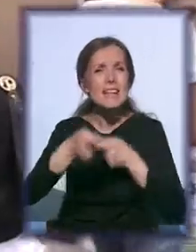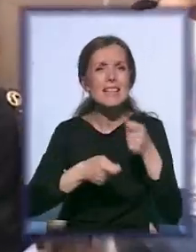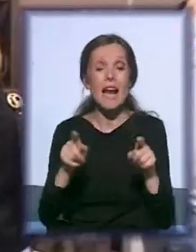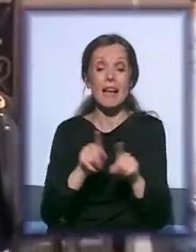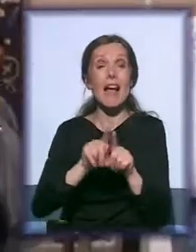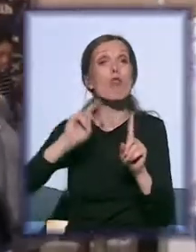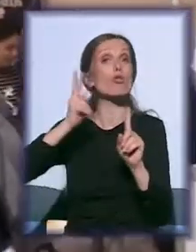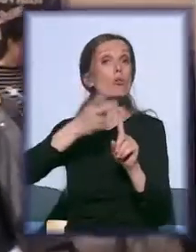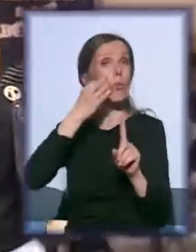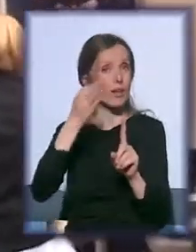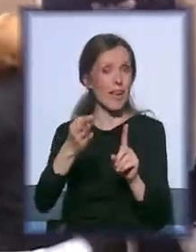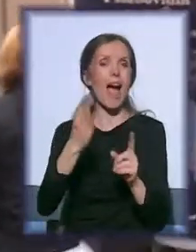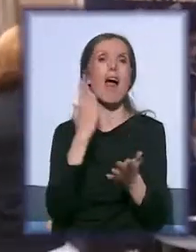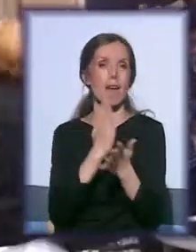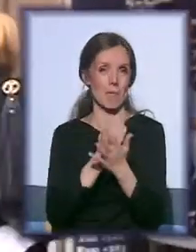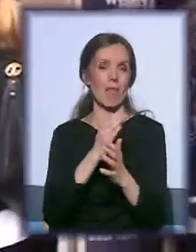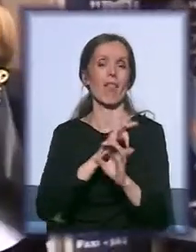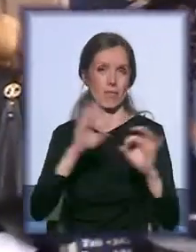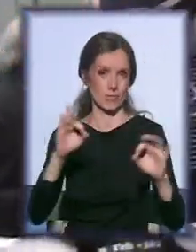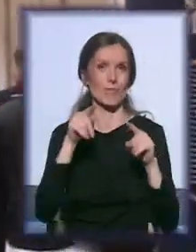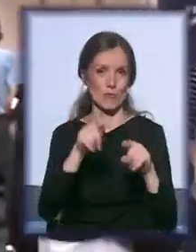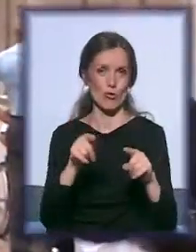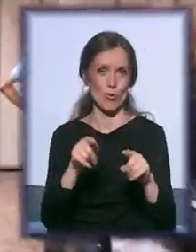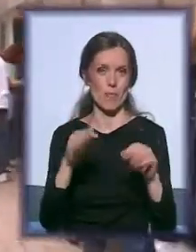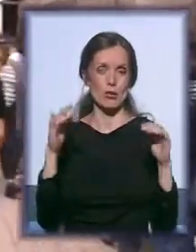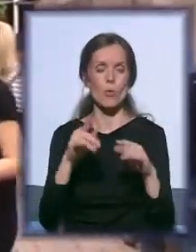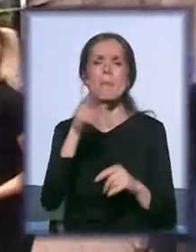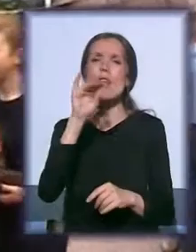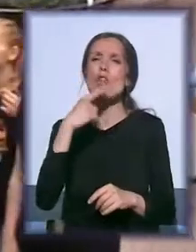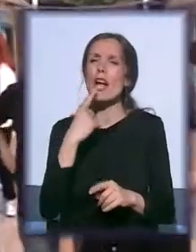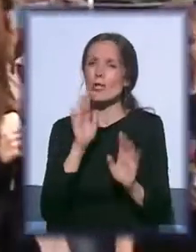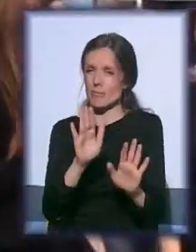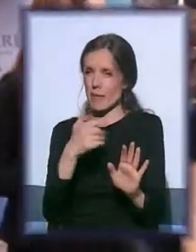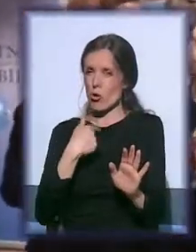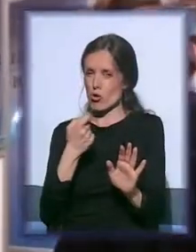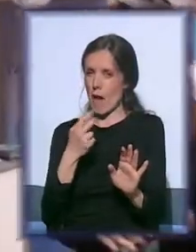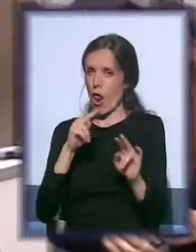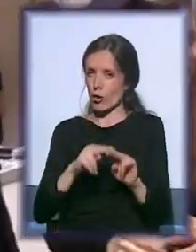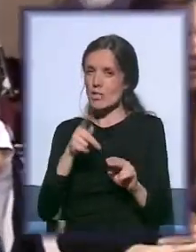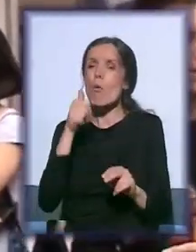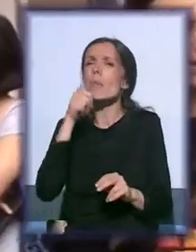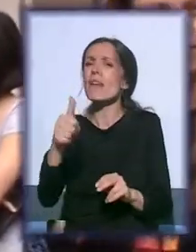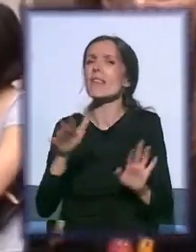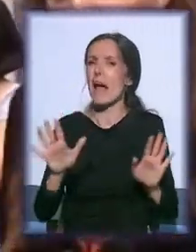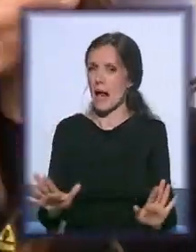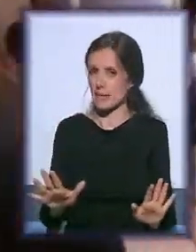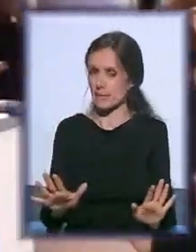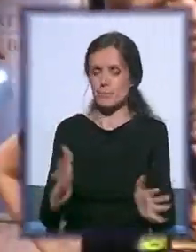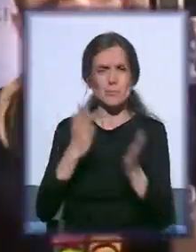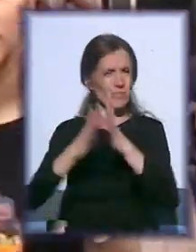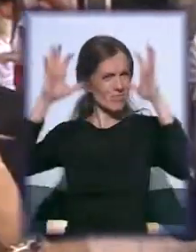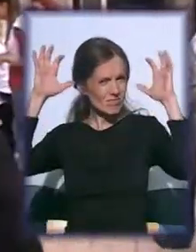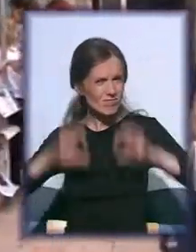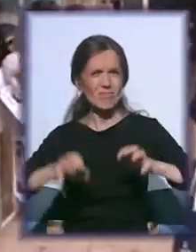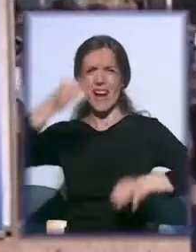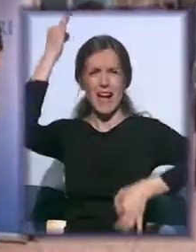drugi dan imali odličan taj skup. Ja bih još malo ostalo u onom prvom danu. Gorane, posle celog nevremena, to je